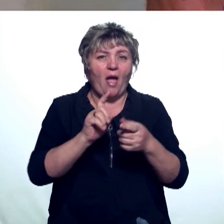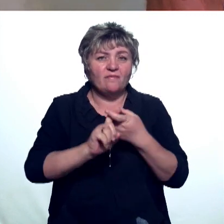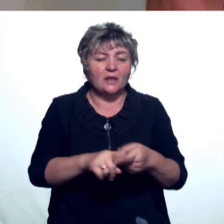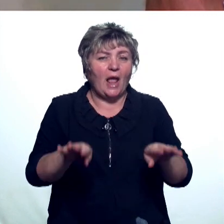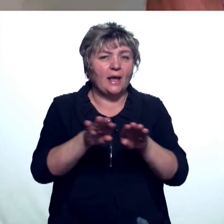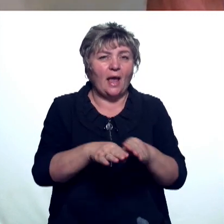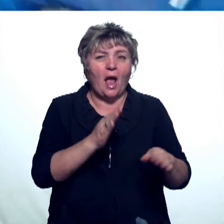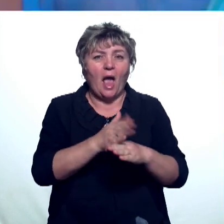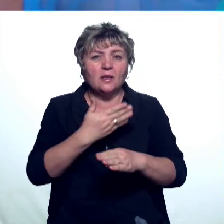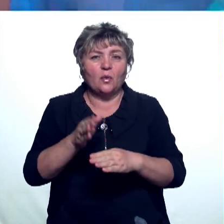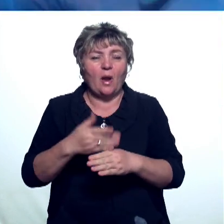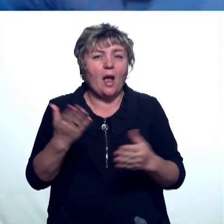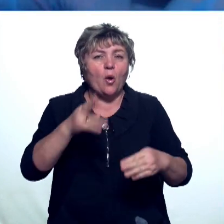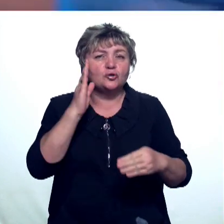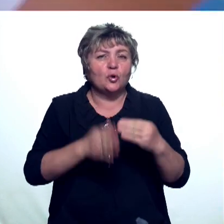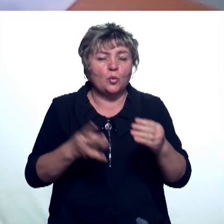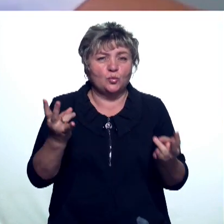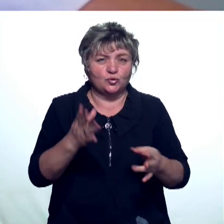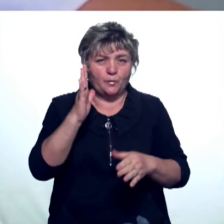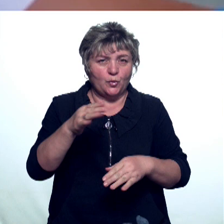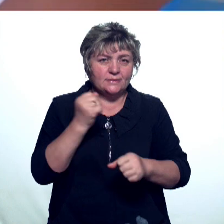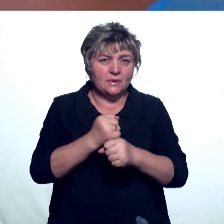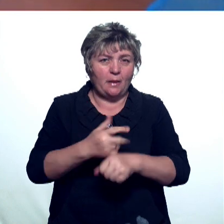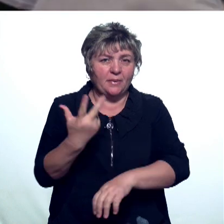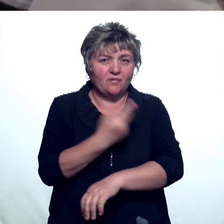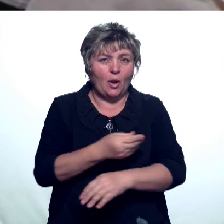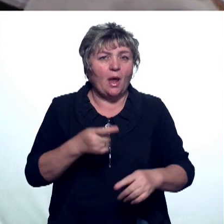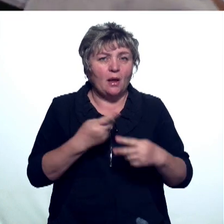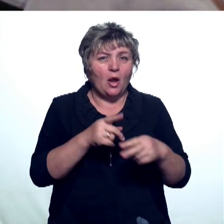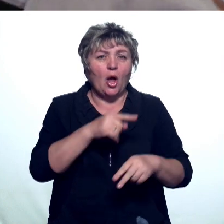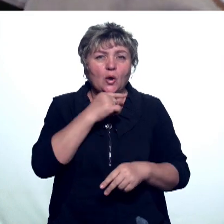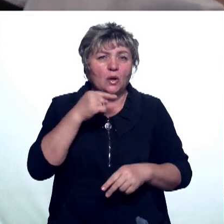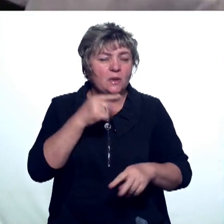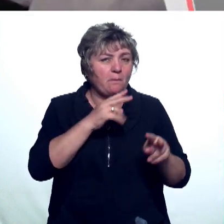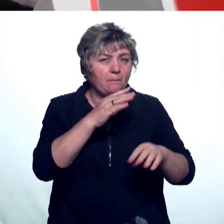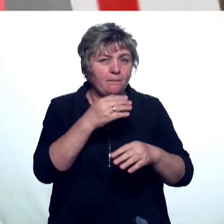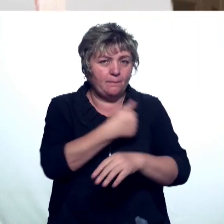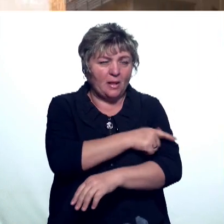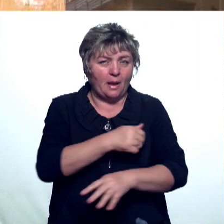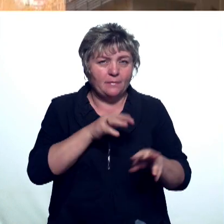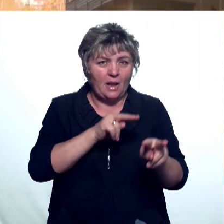Для каких категорий и в какой срок нужно будет сделать прививки? Роспотребнадзор опубликовал постановление.